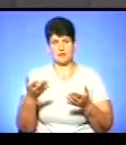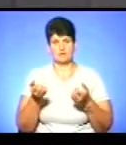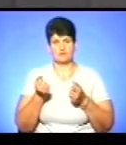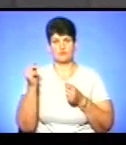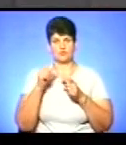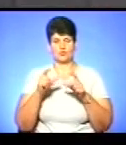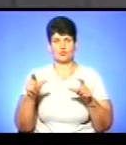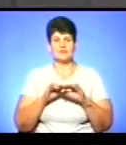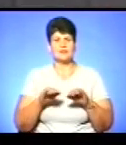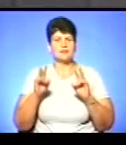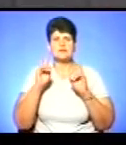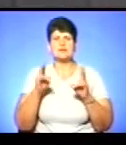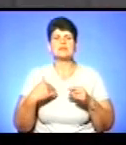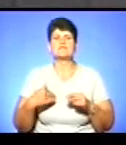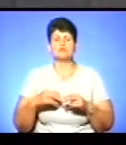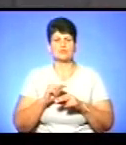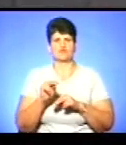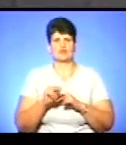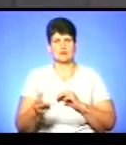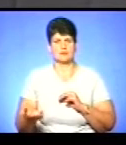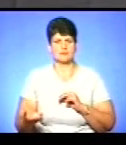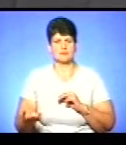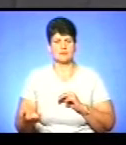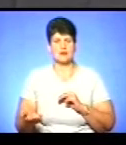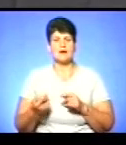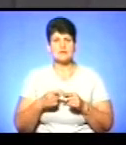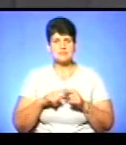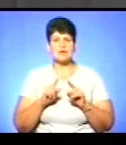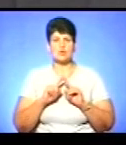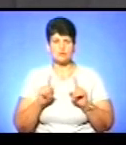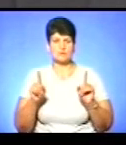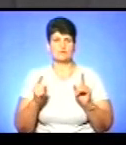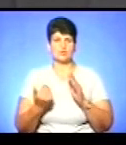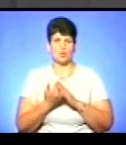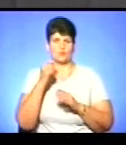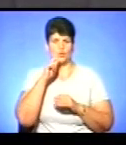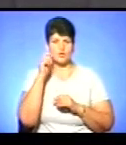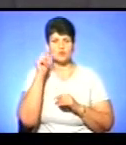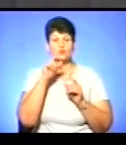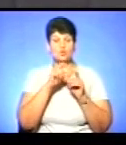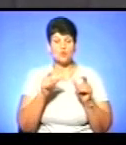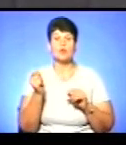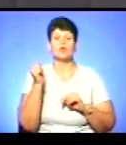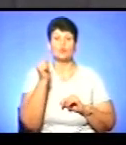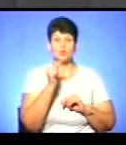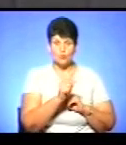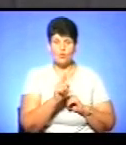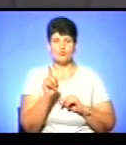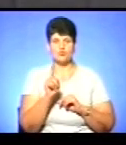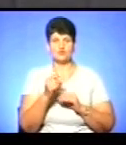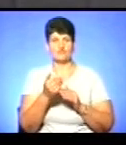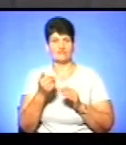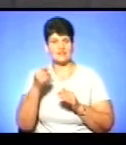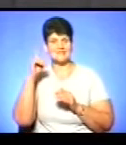часто діти не знали, для чого їх вчать. А от особливість нової української школи в тому, що від знань